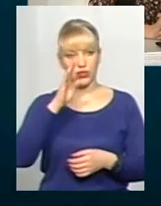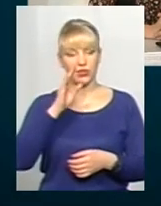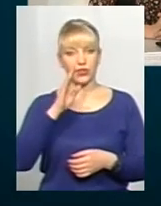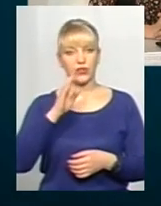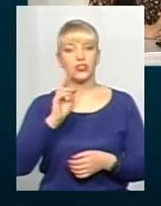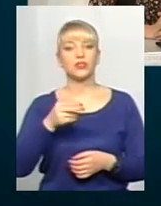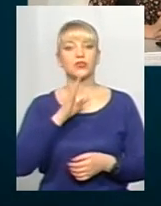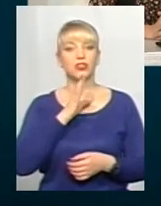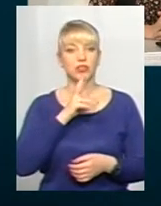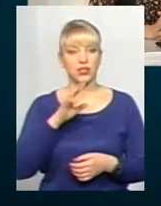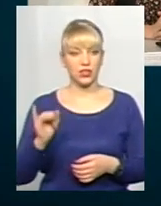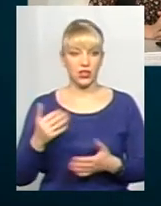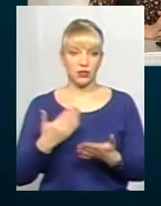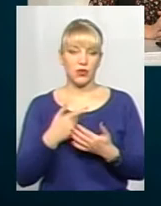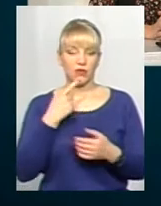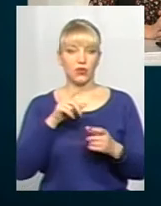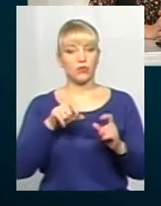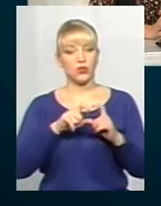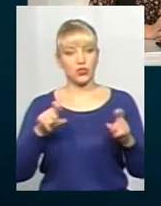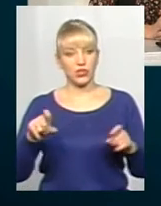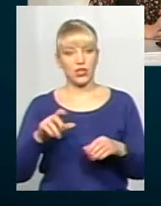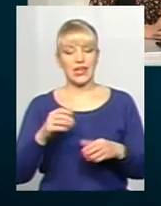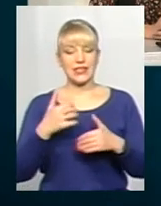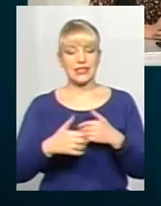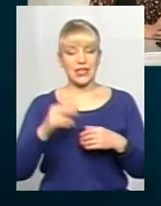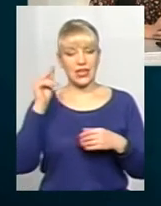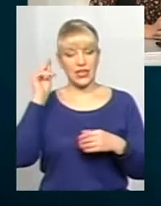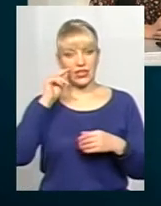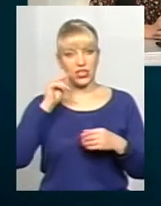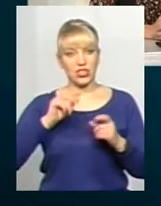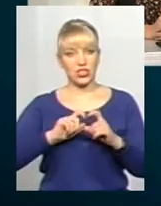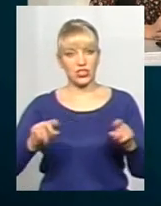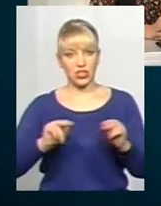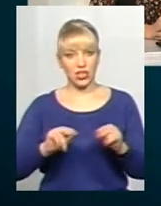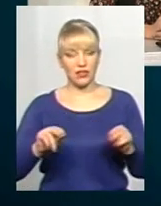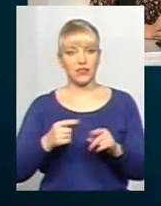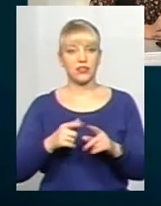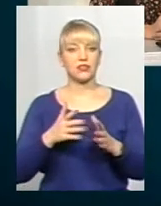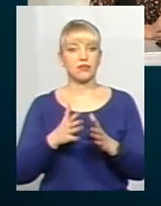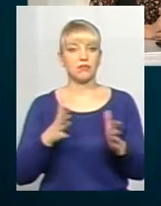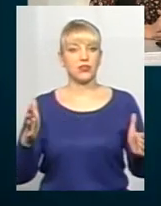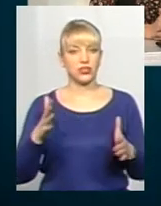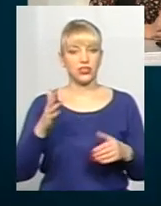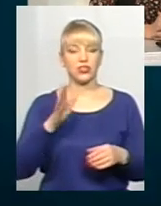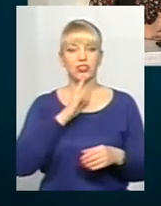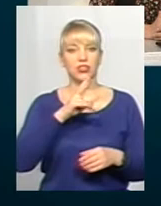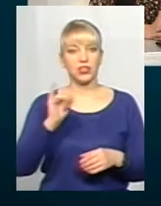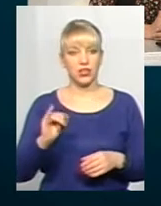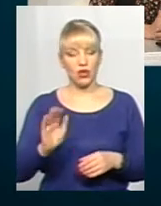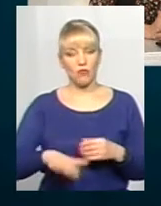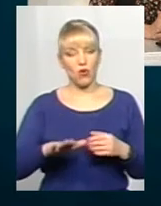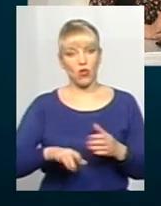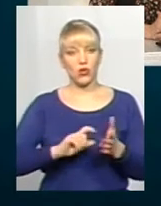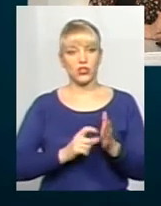говорити, наприклад, про школу. Серед шкільних вчителів – переважно жінки. Серед вчителів молодших класів